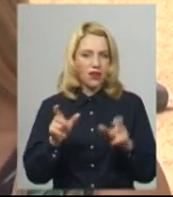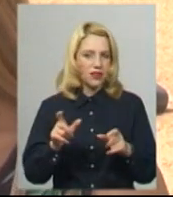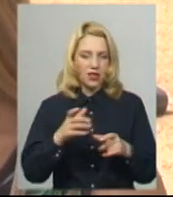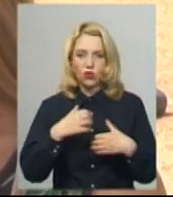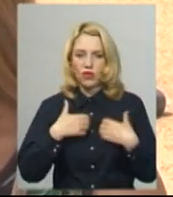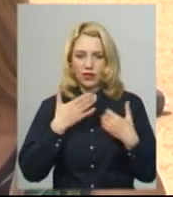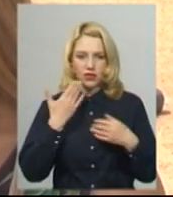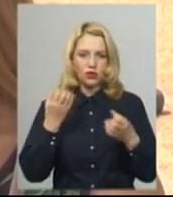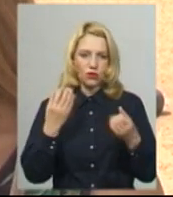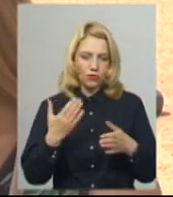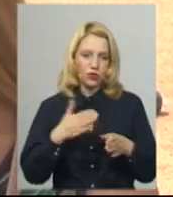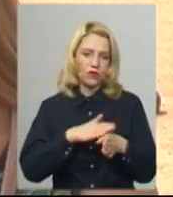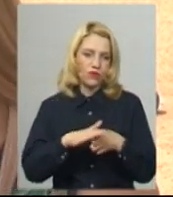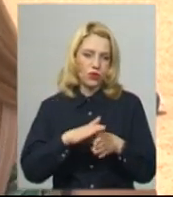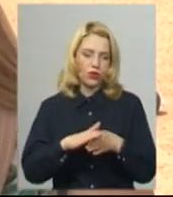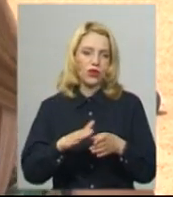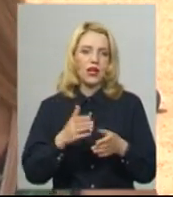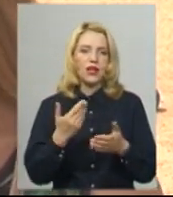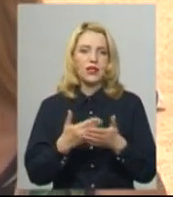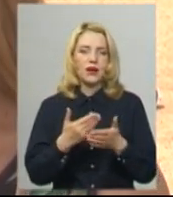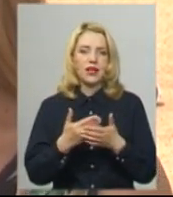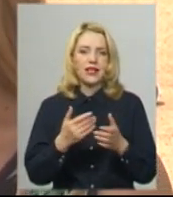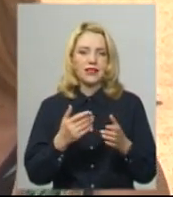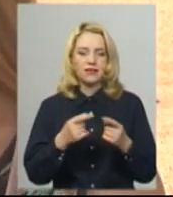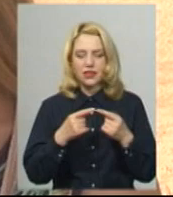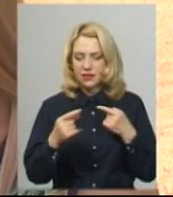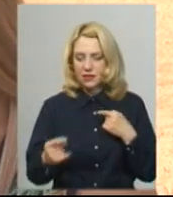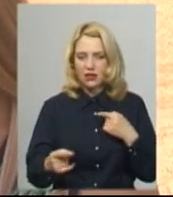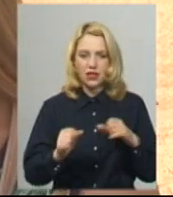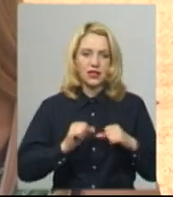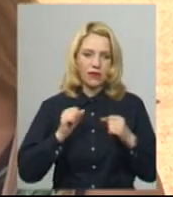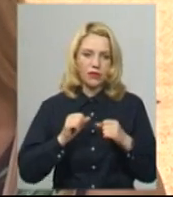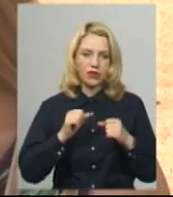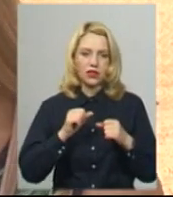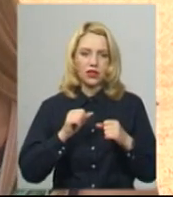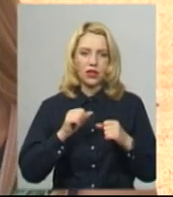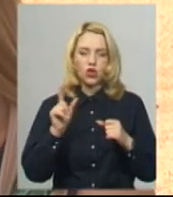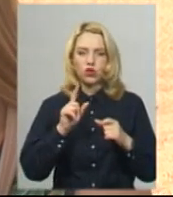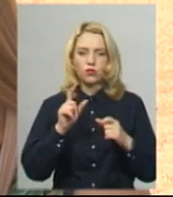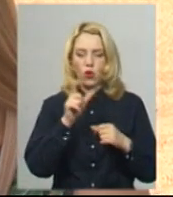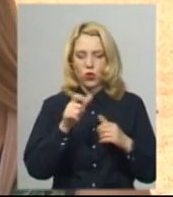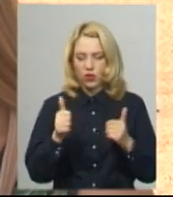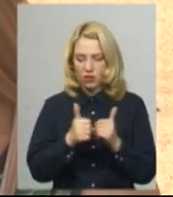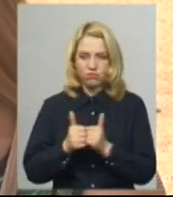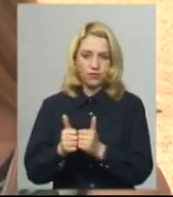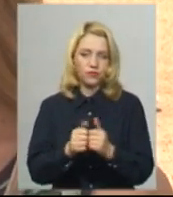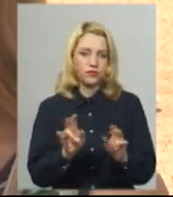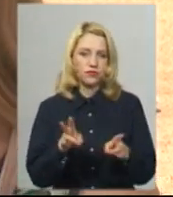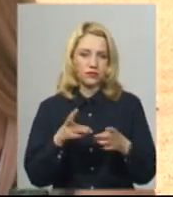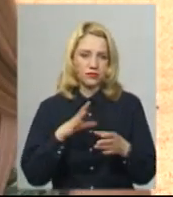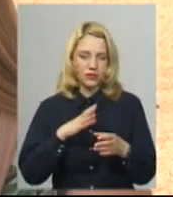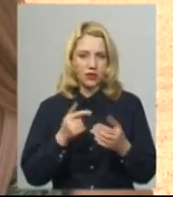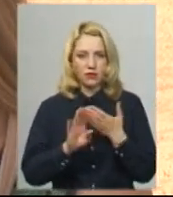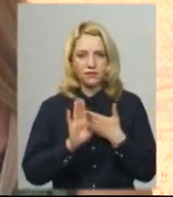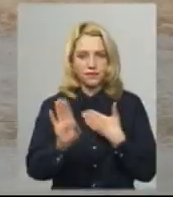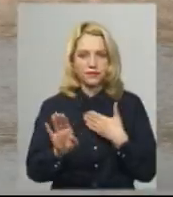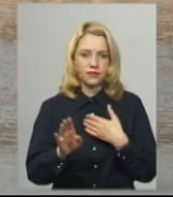дотримуюсь дистанції, заходячи у водойму, намагаюся заходити там, щоб людей не було поблизу мене, також на два